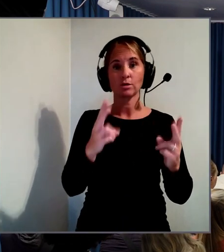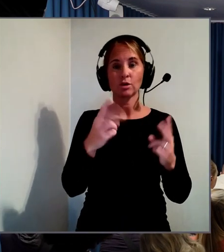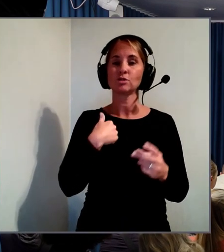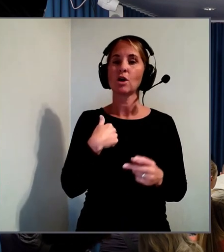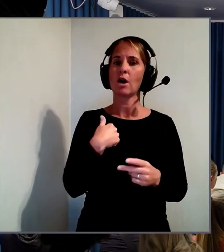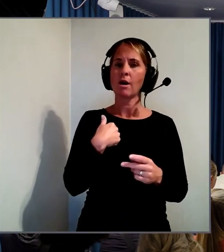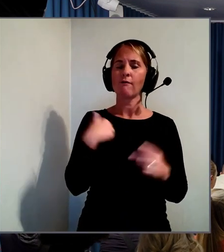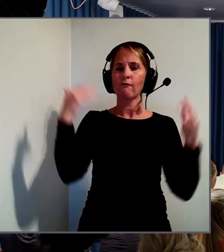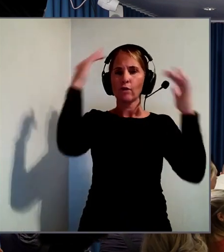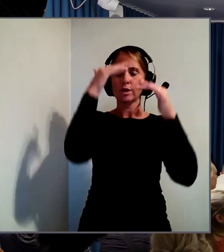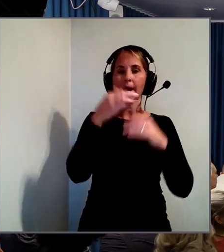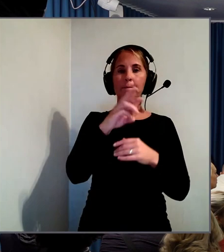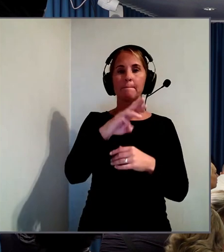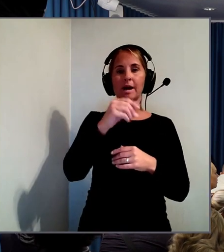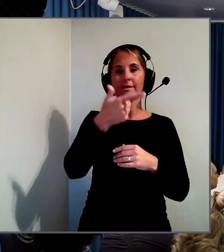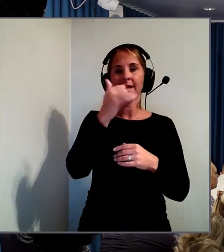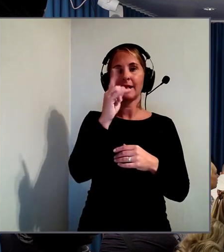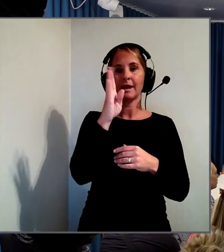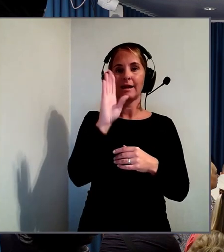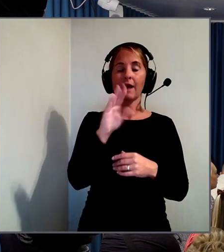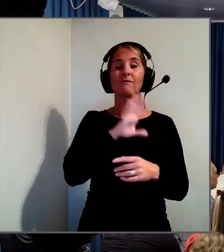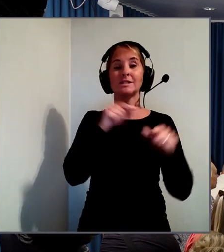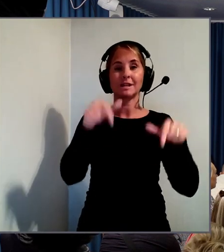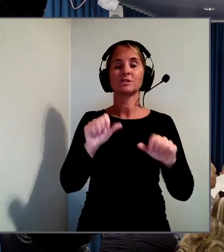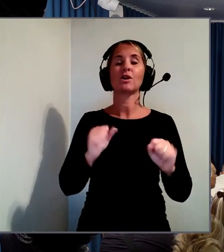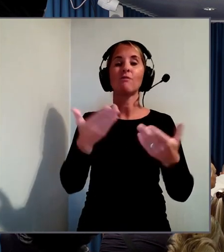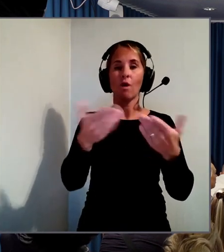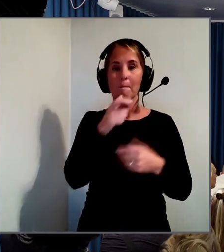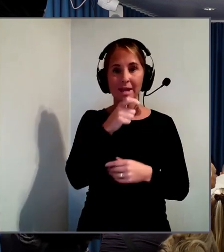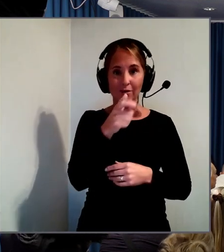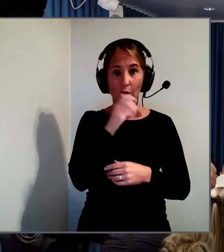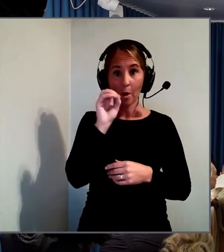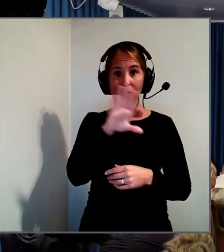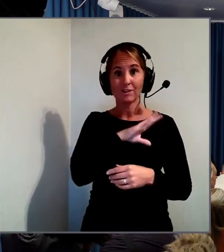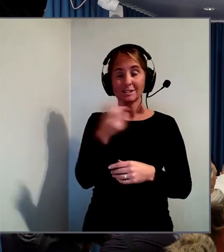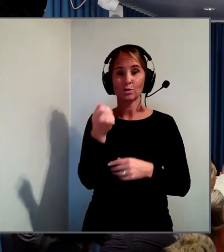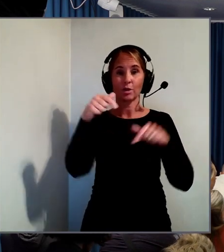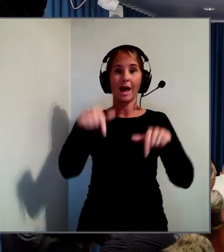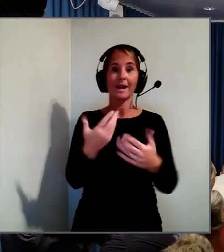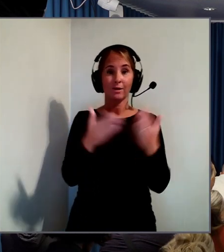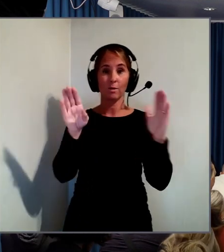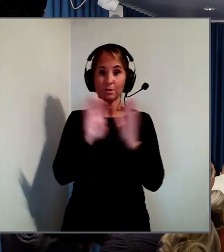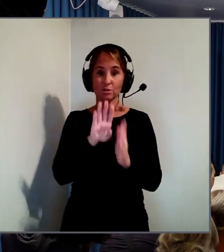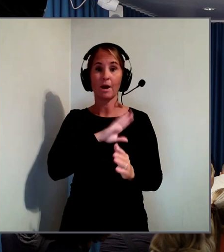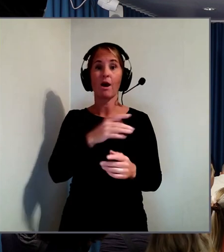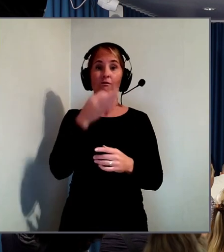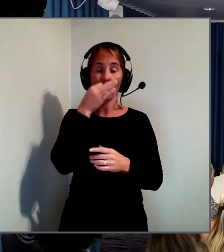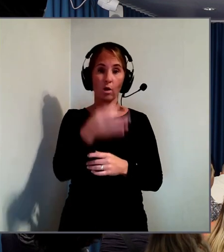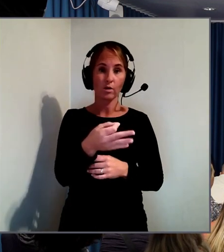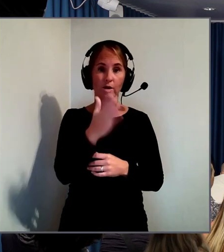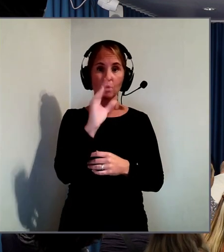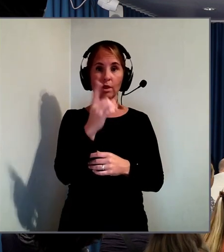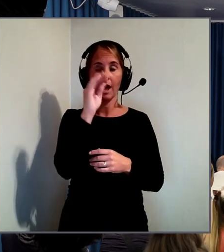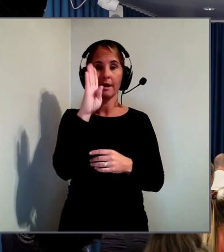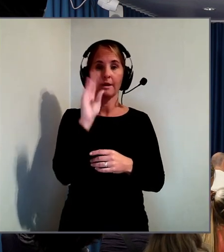här. Ja, Matilda är där och hon ska få en mikrofon. Så om det är någon här i rummet som har frågor. Ja, Jolanda, du får också gärna komma